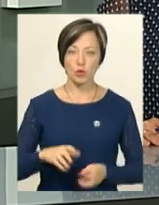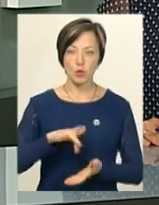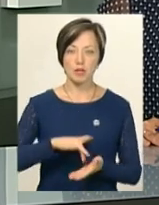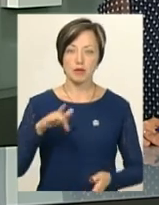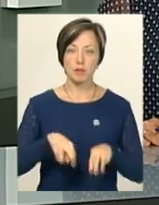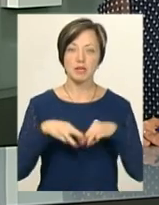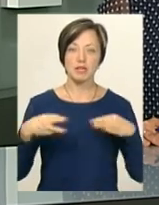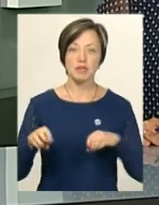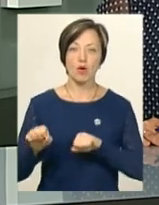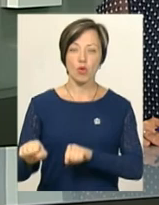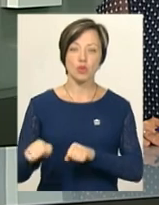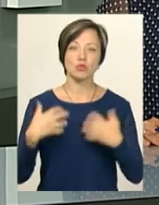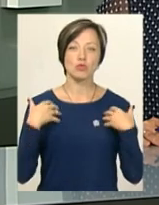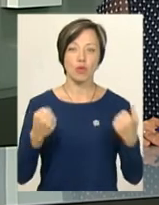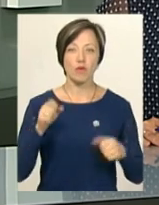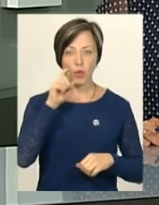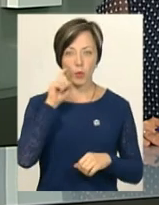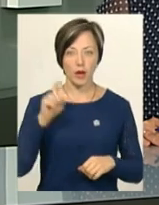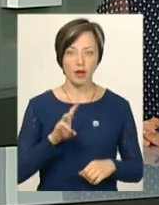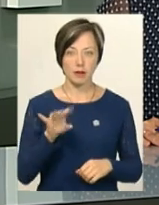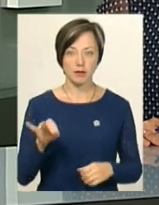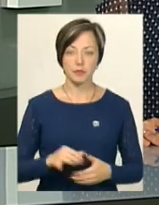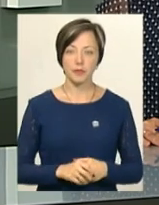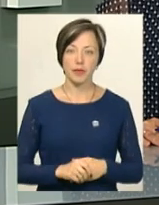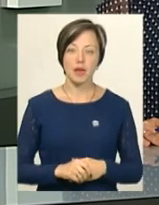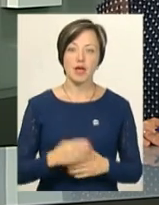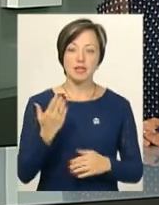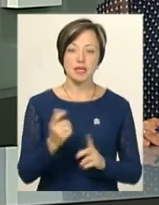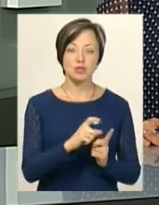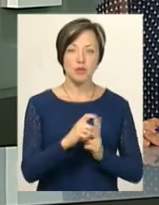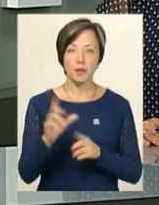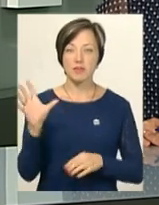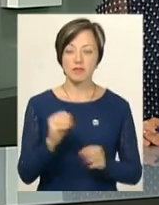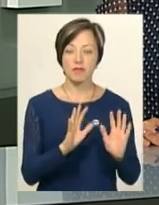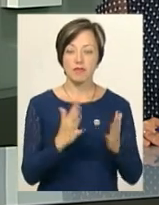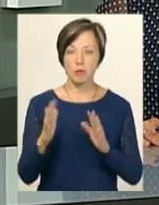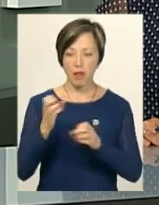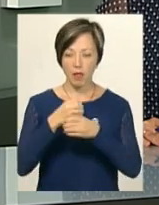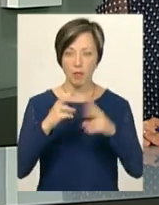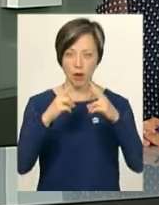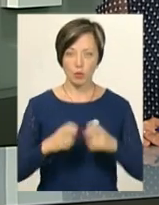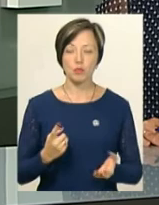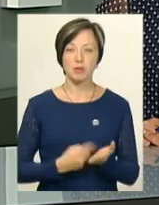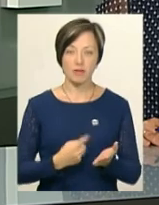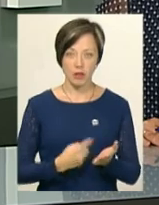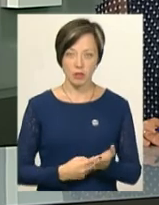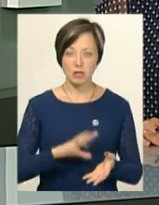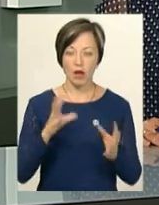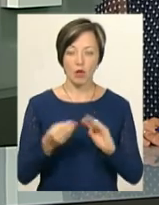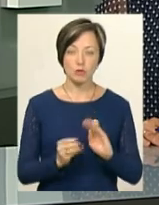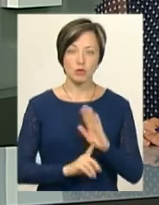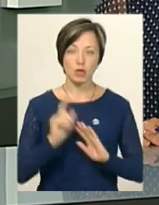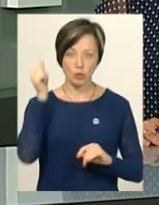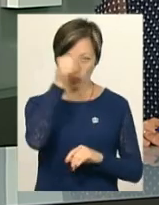центру Міністерства охорони здоров'я України Лариса Калійнер. За її словами, усі випадки лабораторно підтверджені. Загалом з